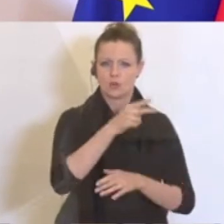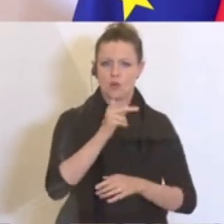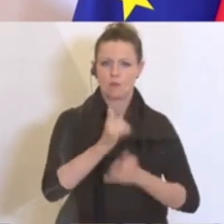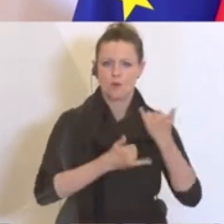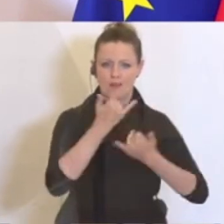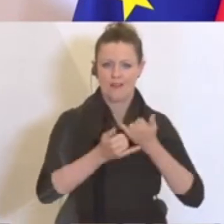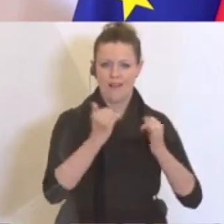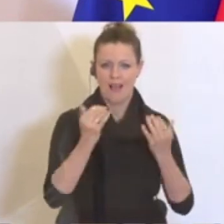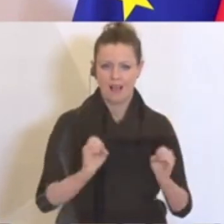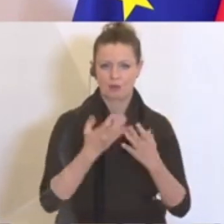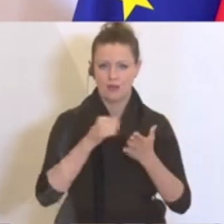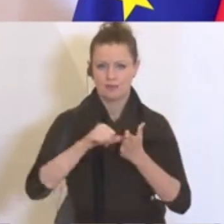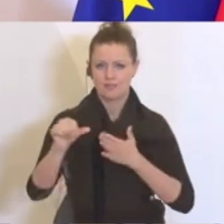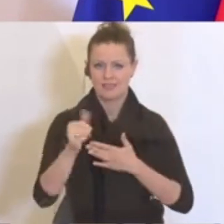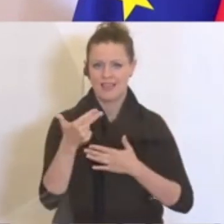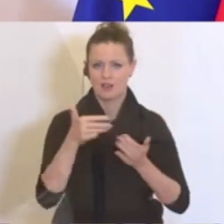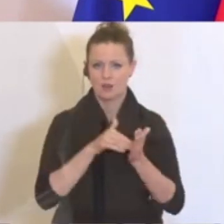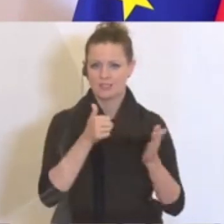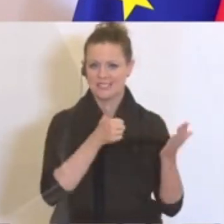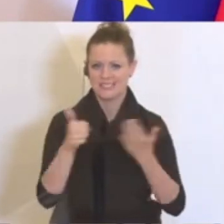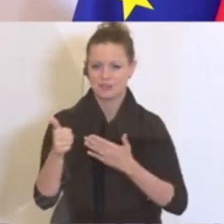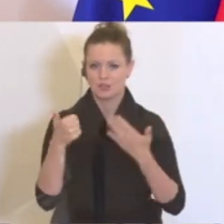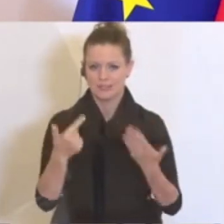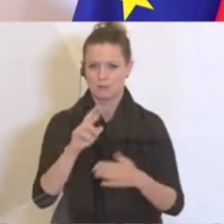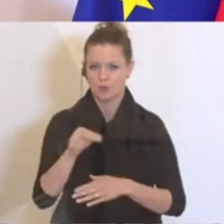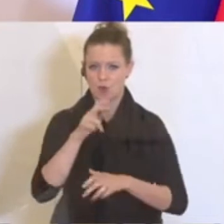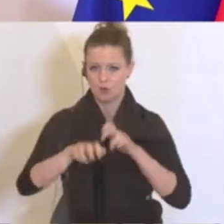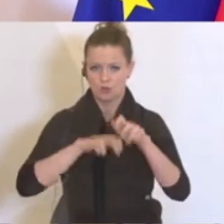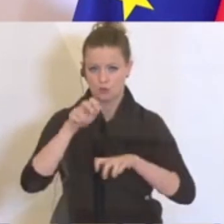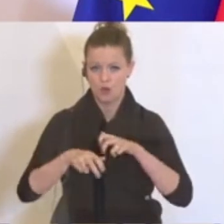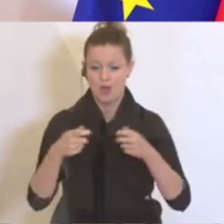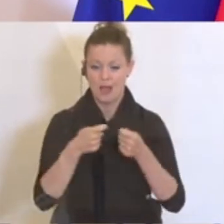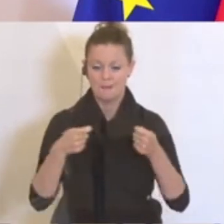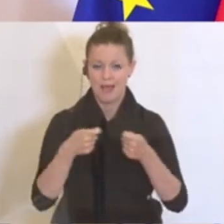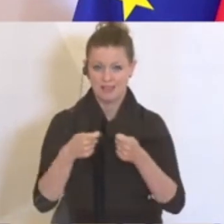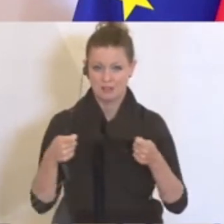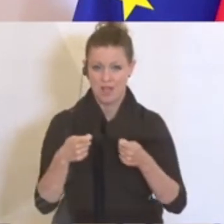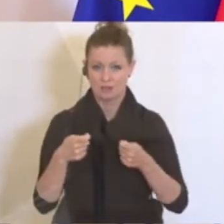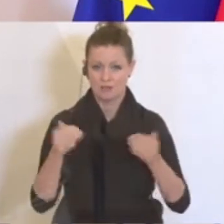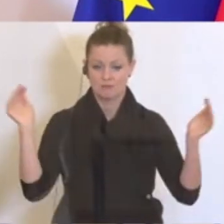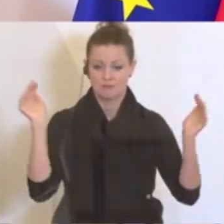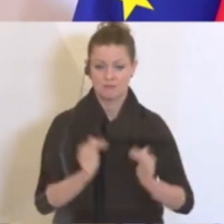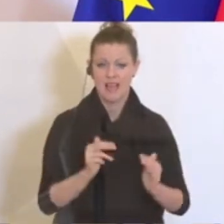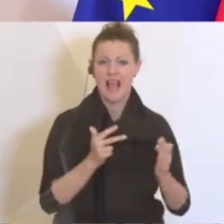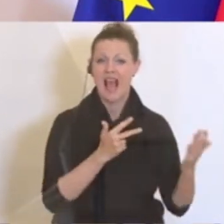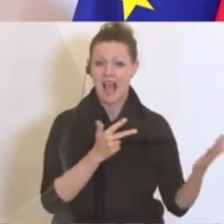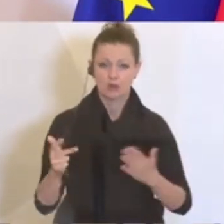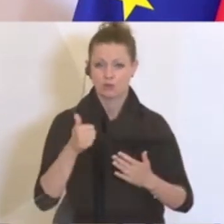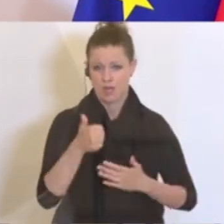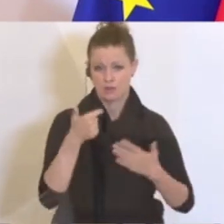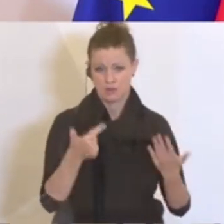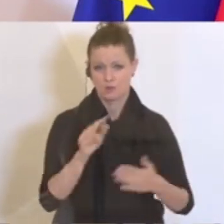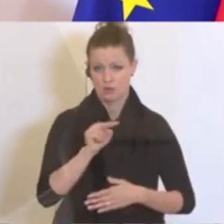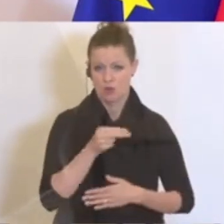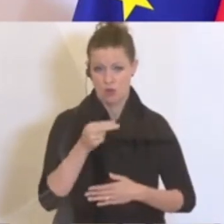zahlt aktuell 3.670 Euro Steuern. Mit diesen Maßnahmen nur mehr 871 Euro Steuern.